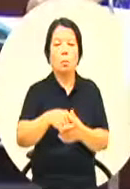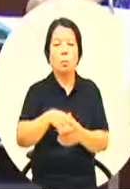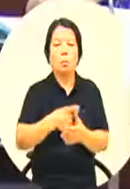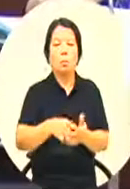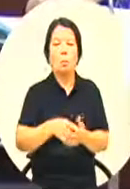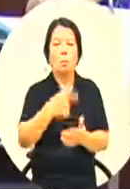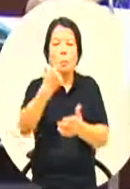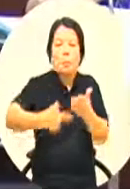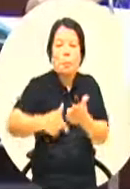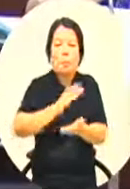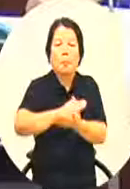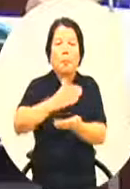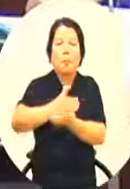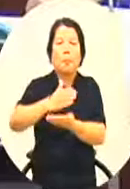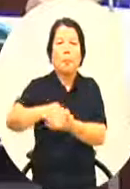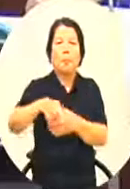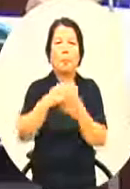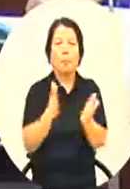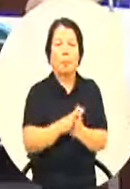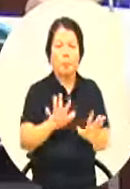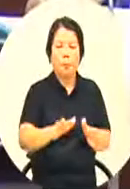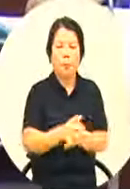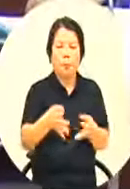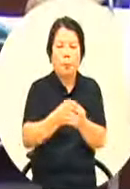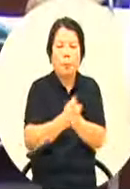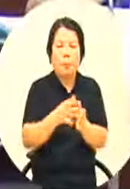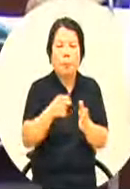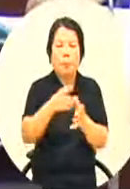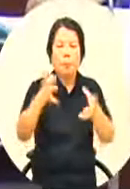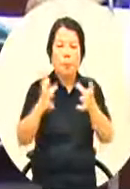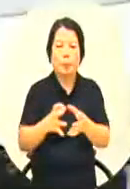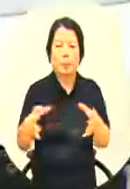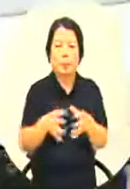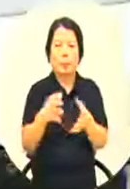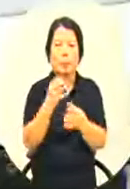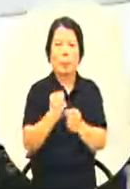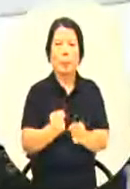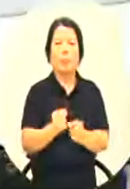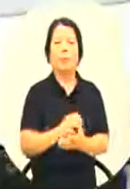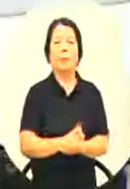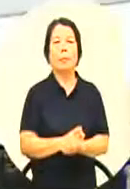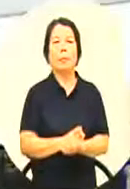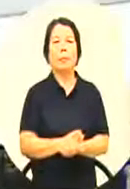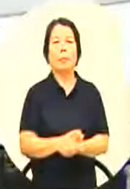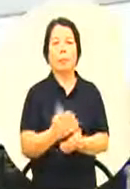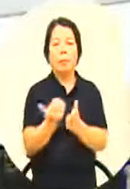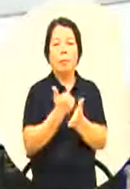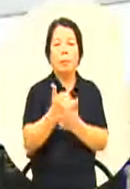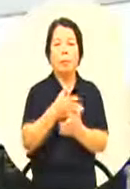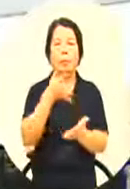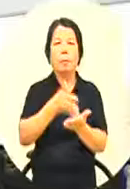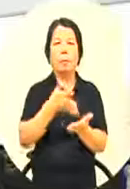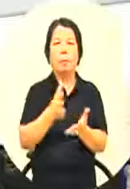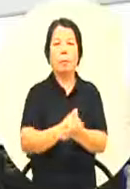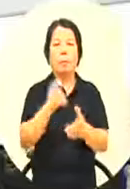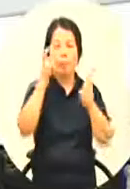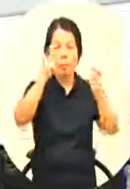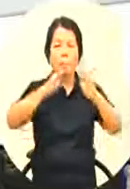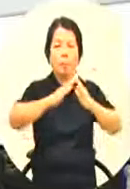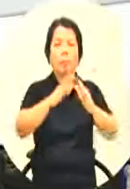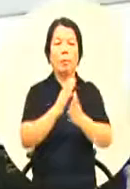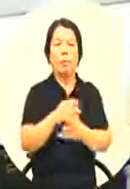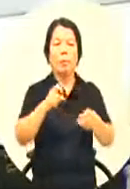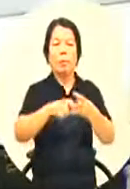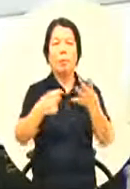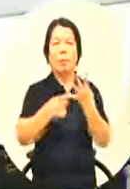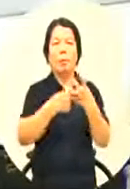行我相信这件事我们很快就会进行谢谢好 谢谢局长那刚刚提到呢我们高雄是一个工